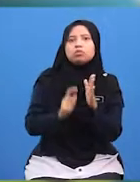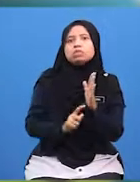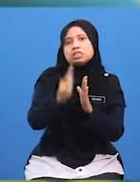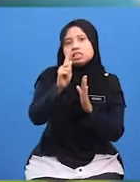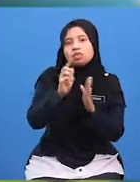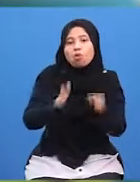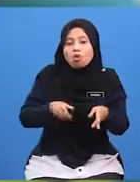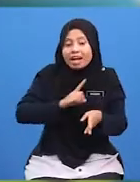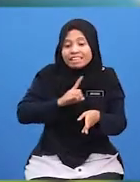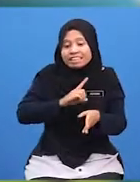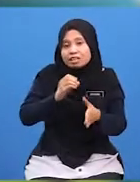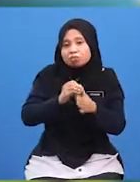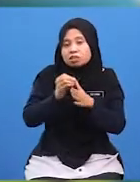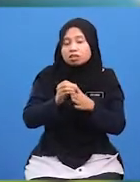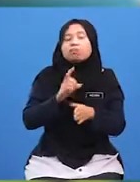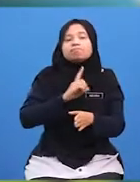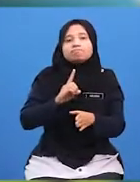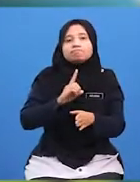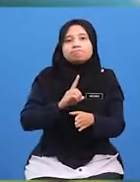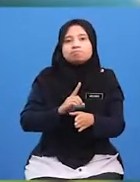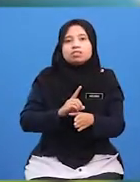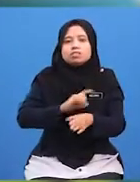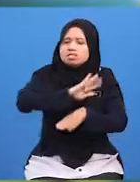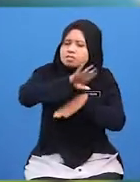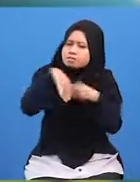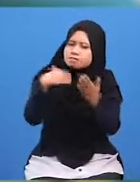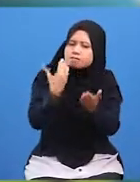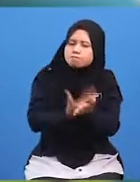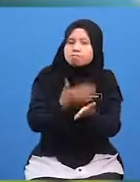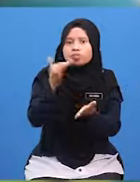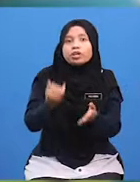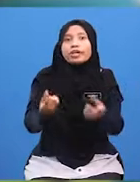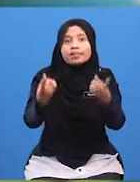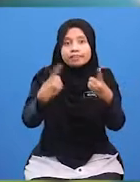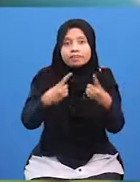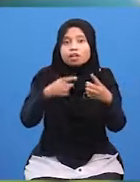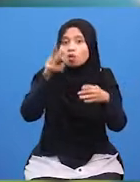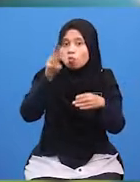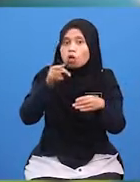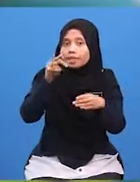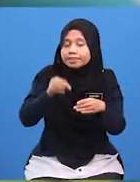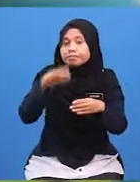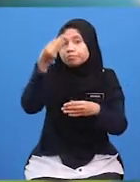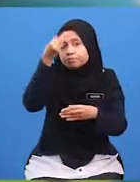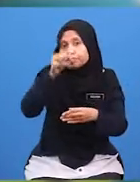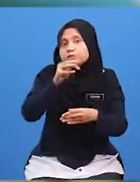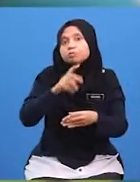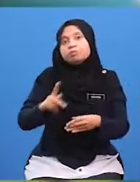muslim atau muslim Semua yang bertandang wajib dimuliakan